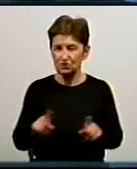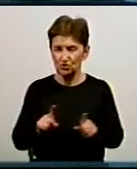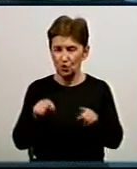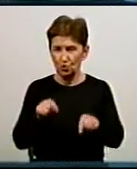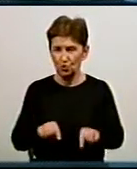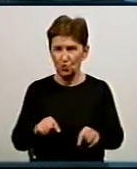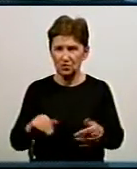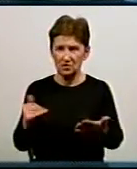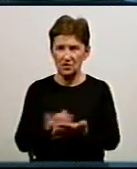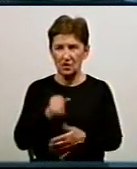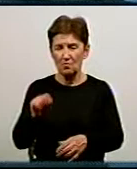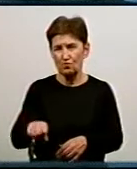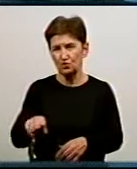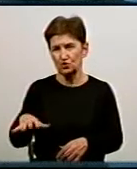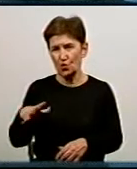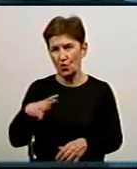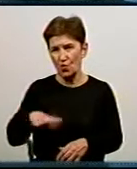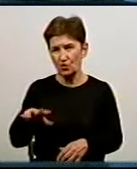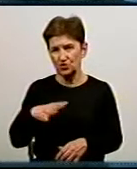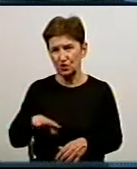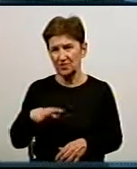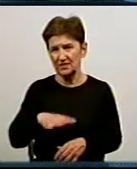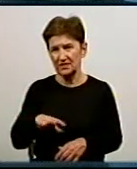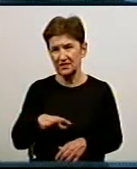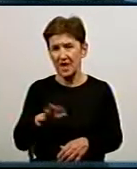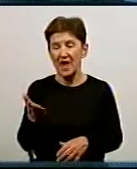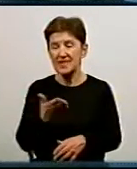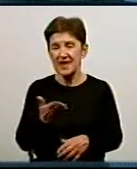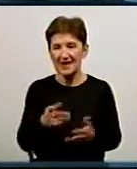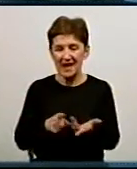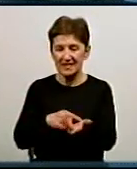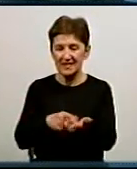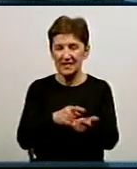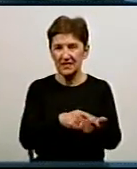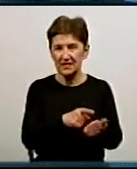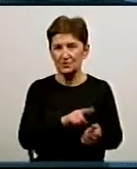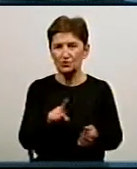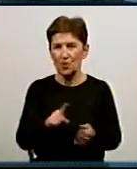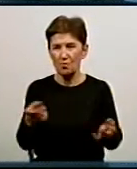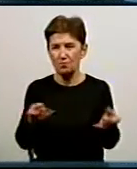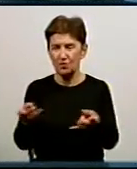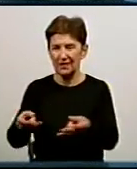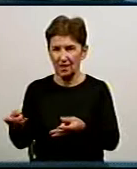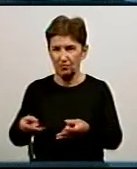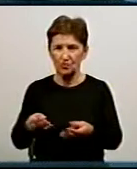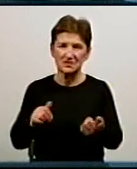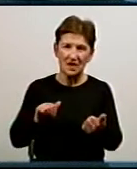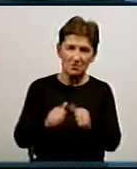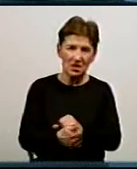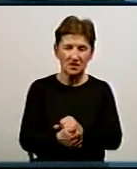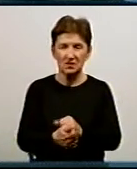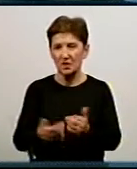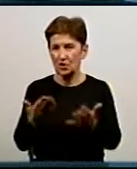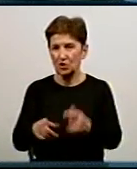знову ж таки, можна очікувати на форс-мажор, на цьому водопроводі? Яка кількість цих вставок, які потребують обслуговування чи заміни? Ну, тобто,